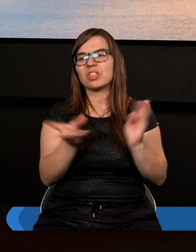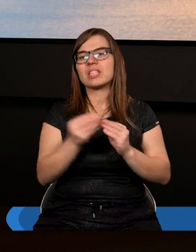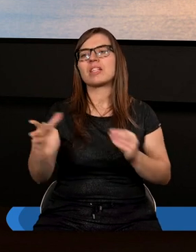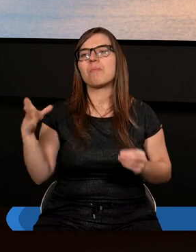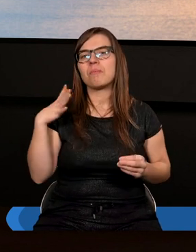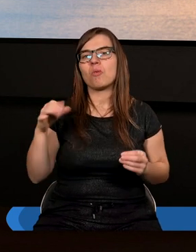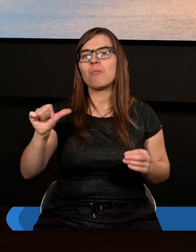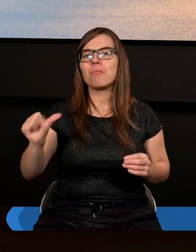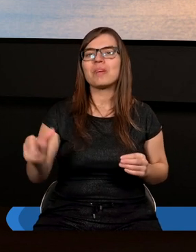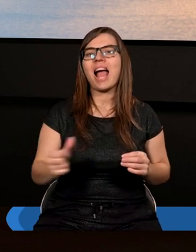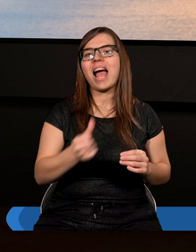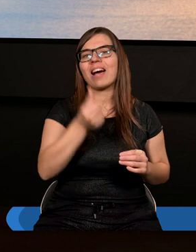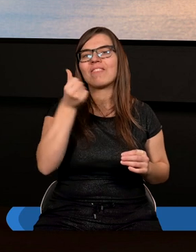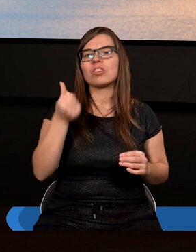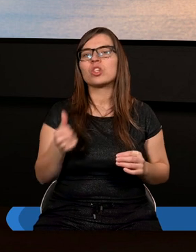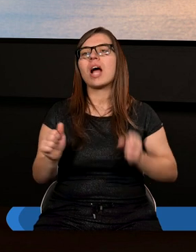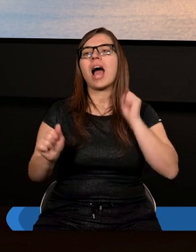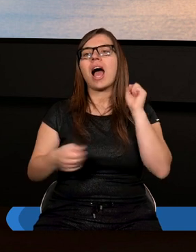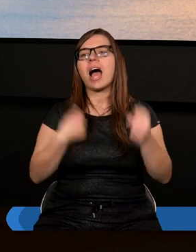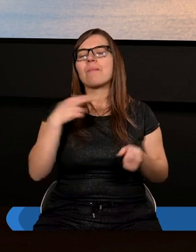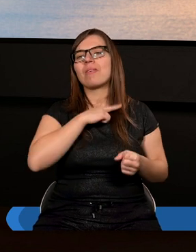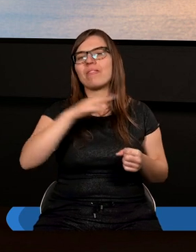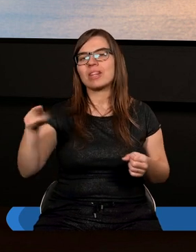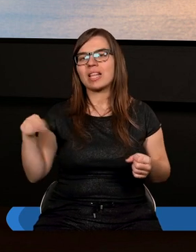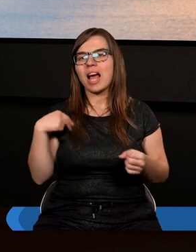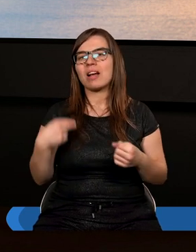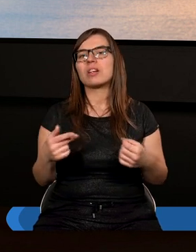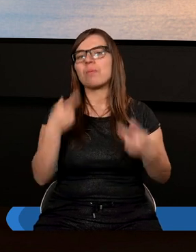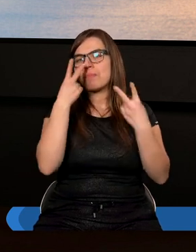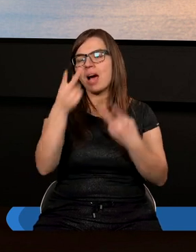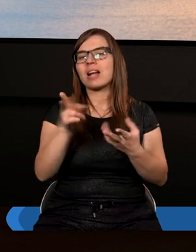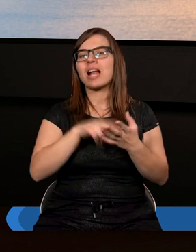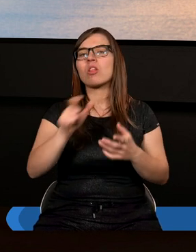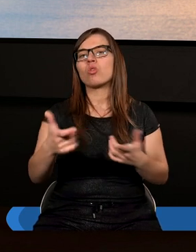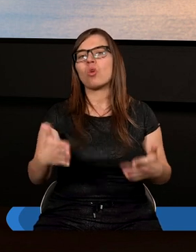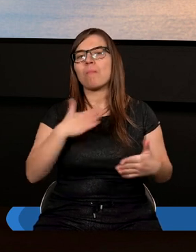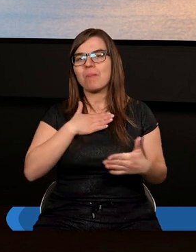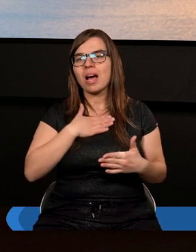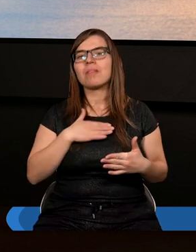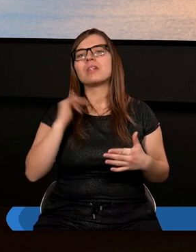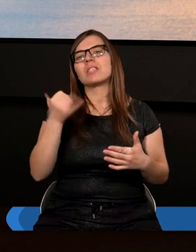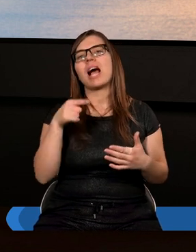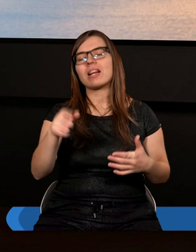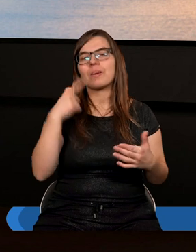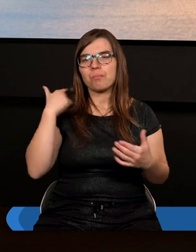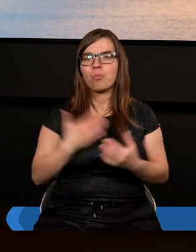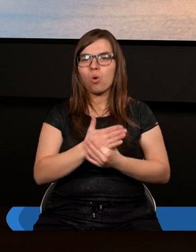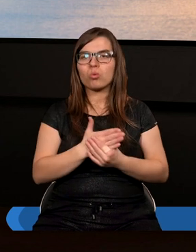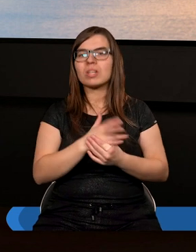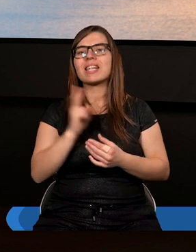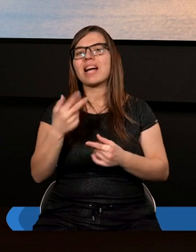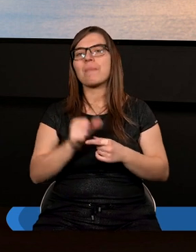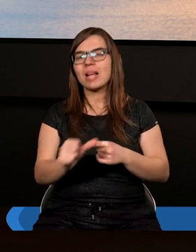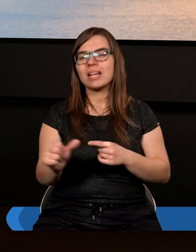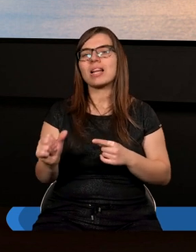pierwszy. Aby w naszym patrzeniu na to, co mamy, jak się tym posługujemy, kim